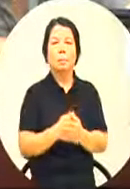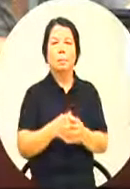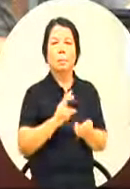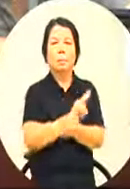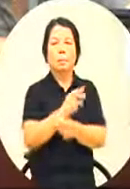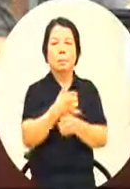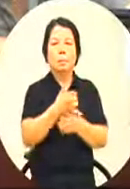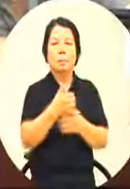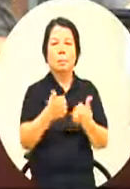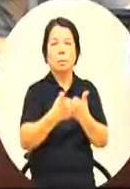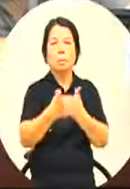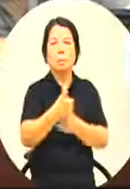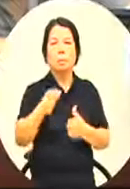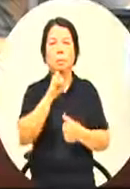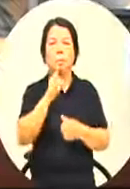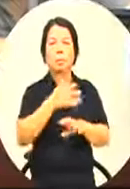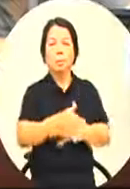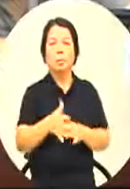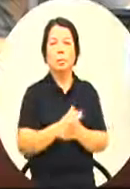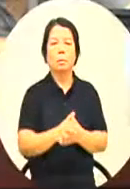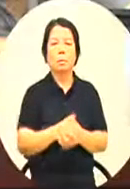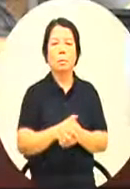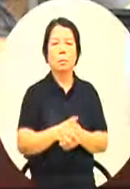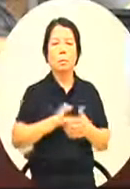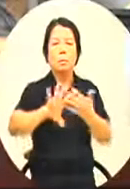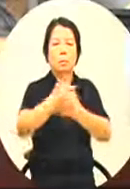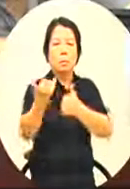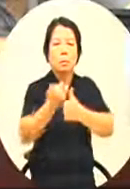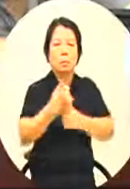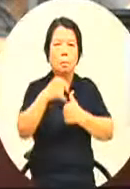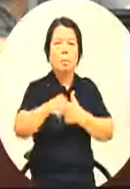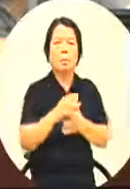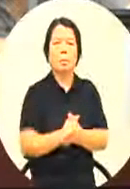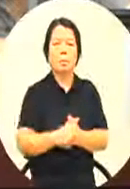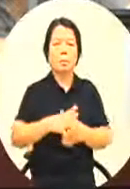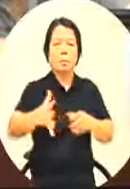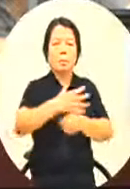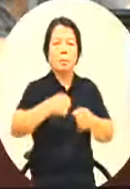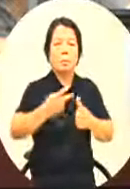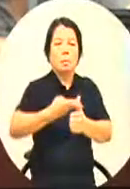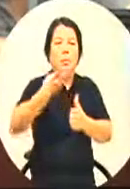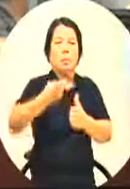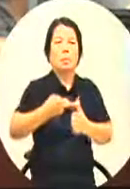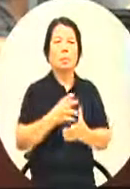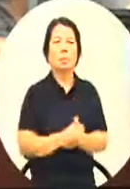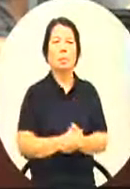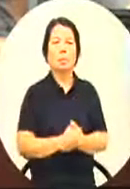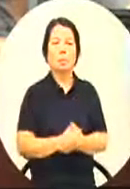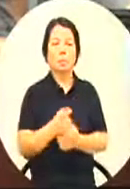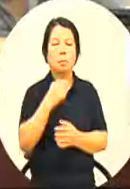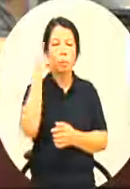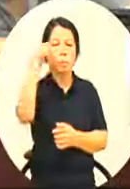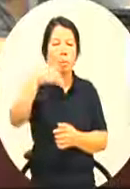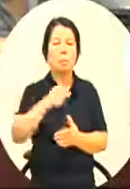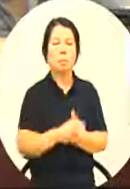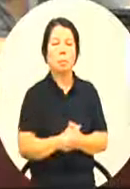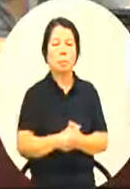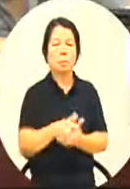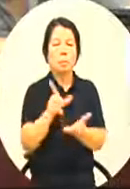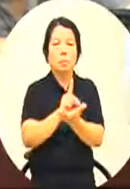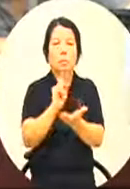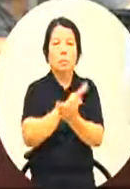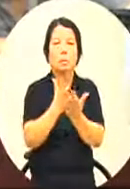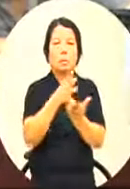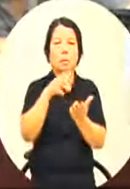也有讲我们新著名的人数是全国第二多的是我们觉得在图书馆的